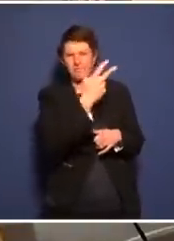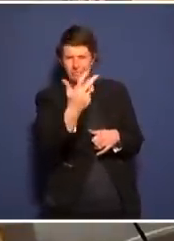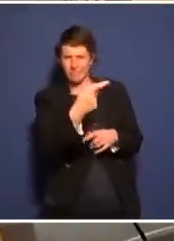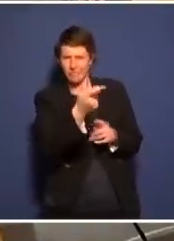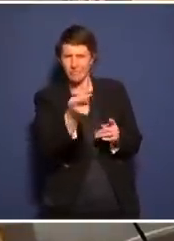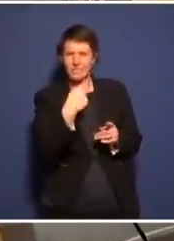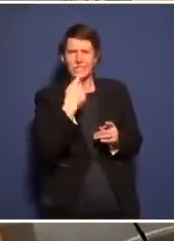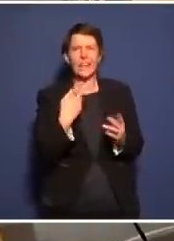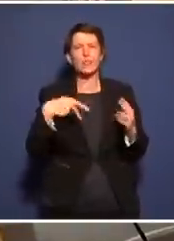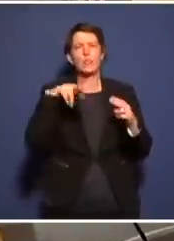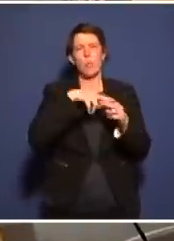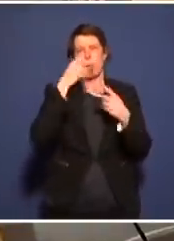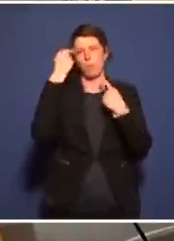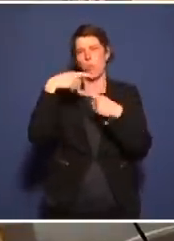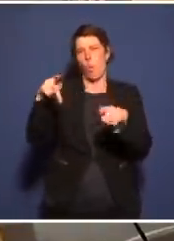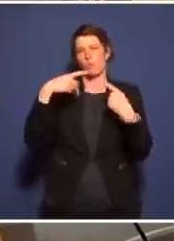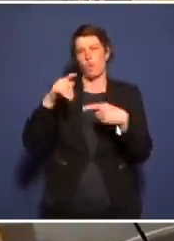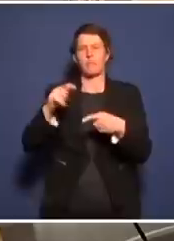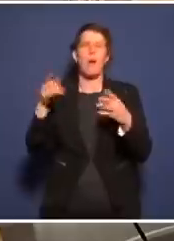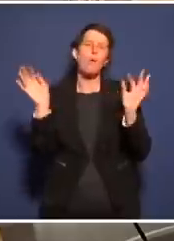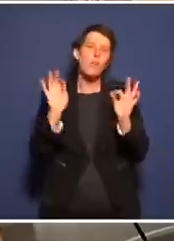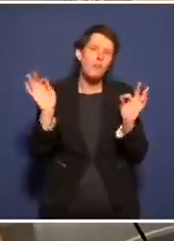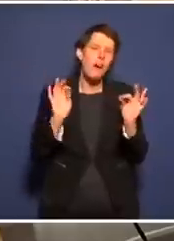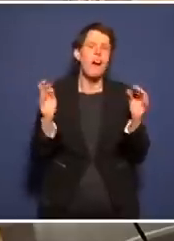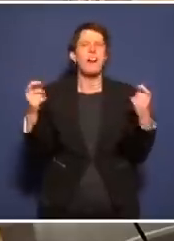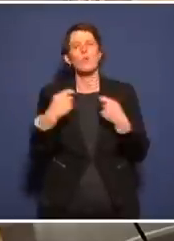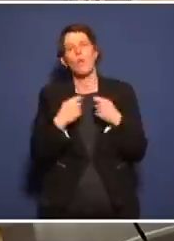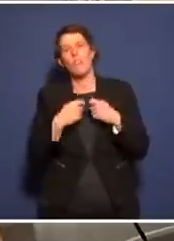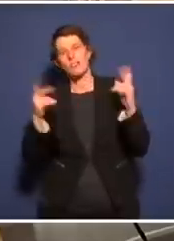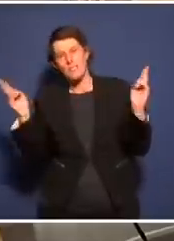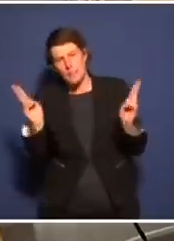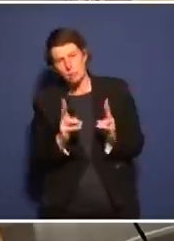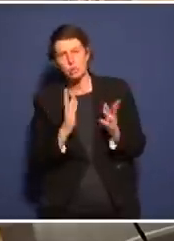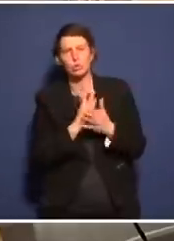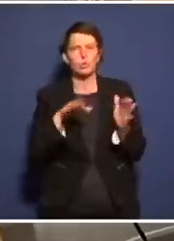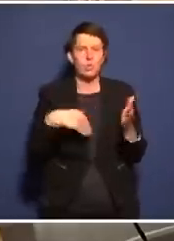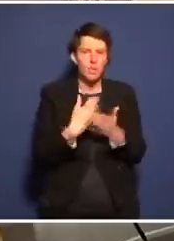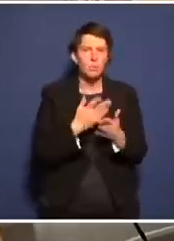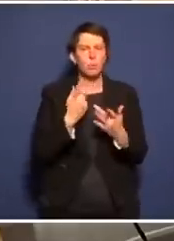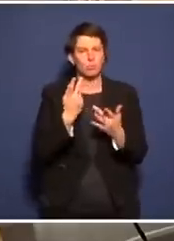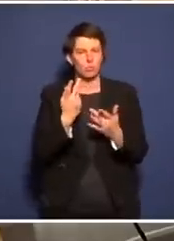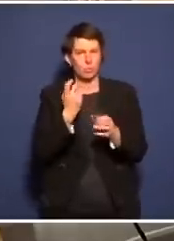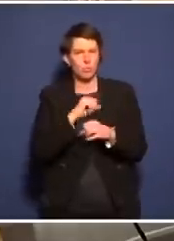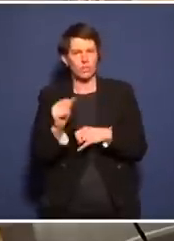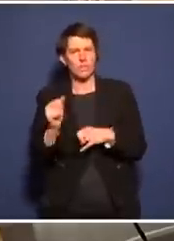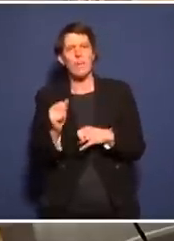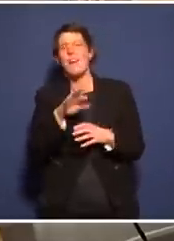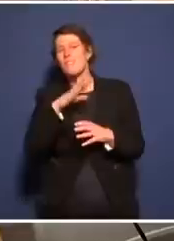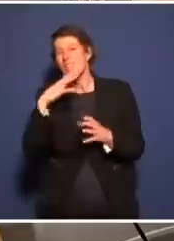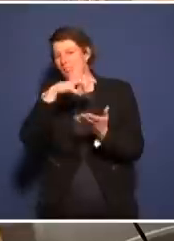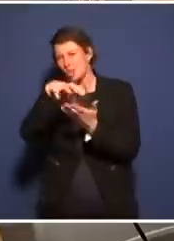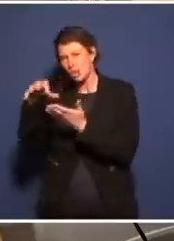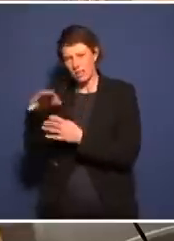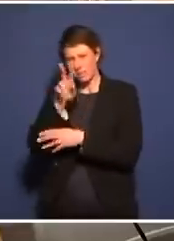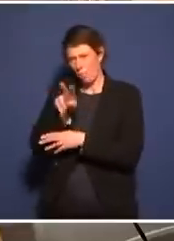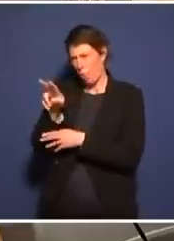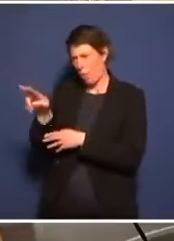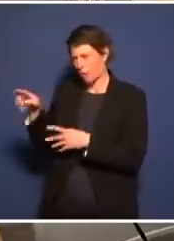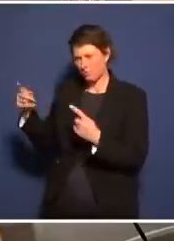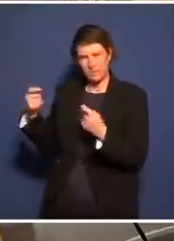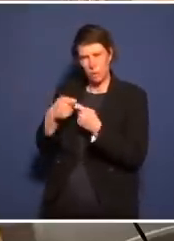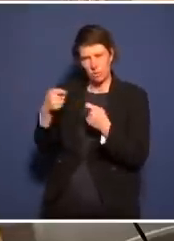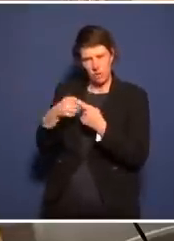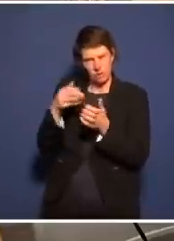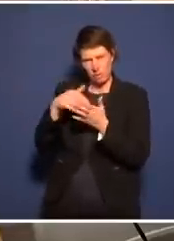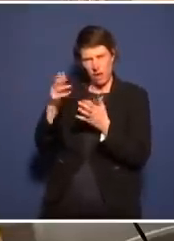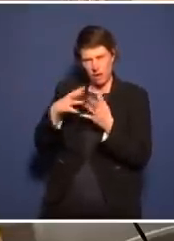bestehenden Gefahr und von den Kontaktreduktionen, es schon gibt. Andererseits ist ja beobachtbar in vielen Städten, dass es die Kontakte weiterhin